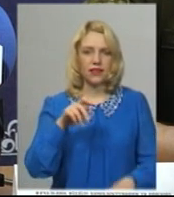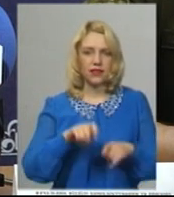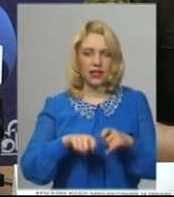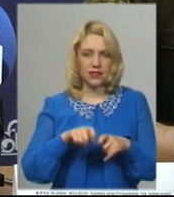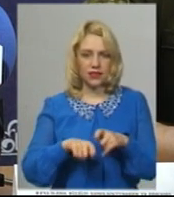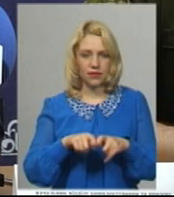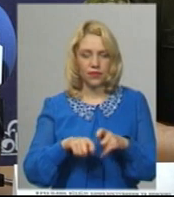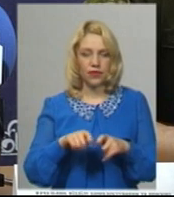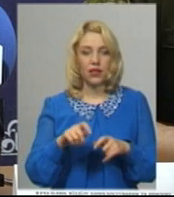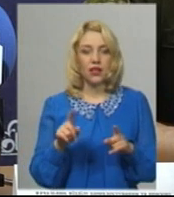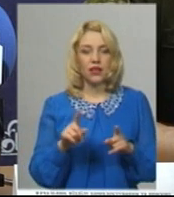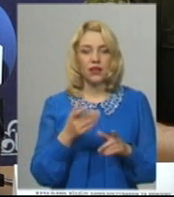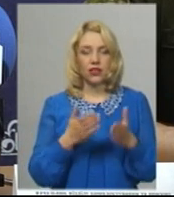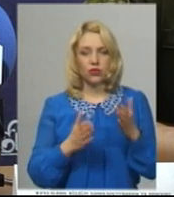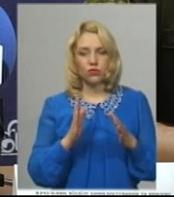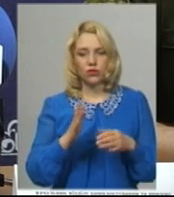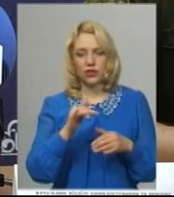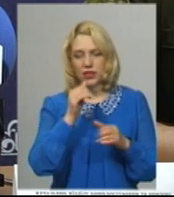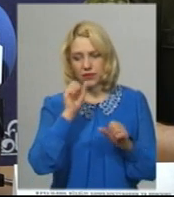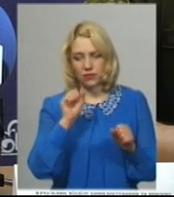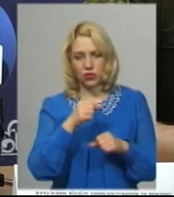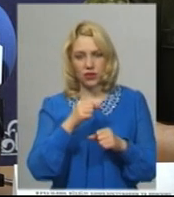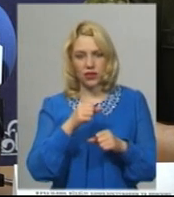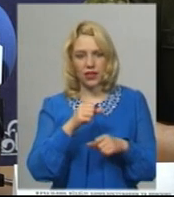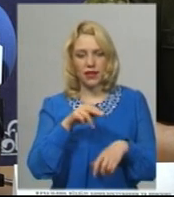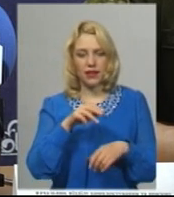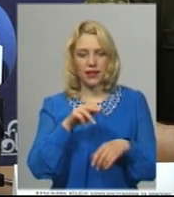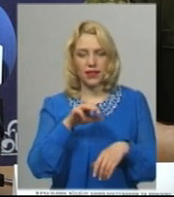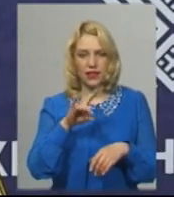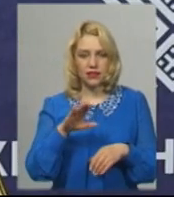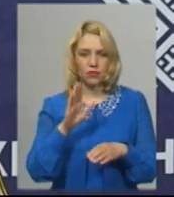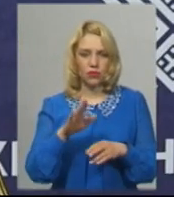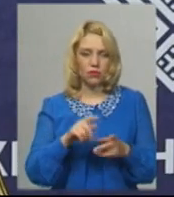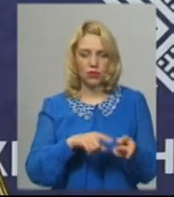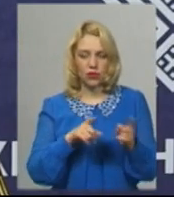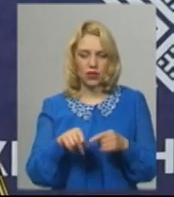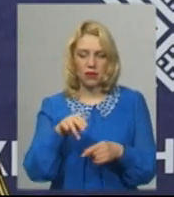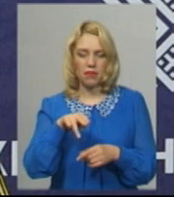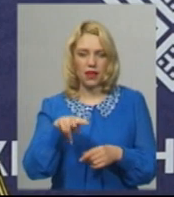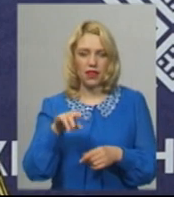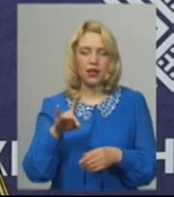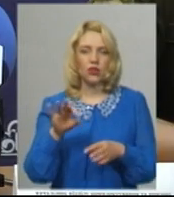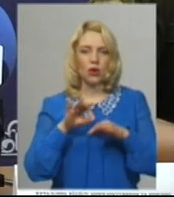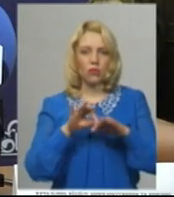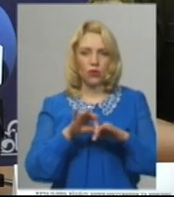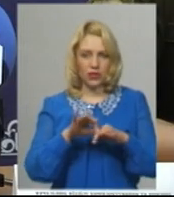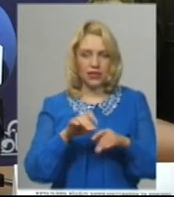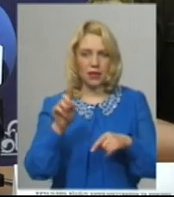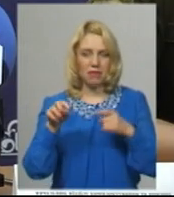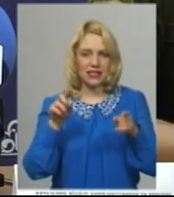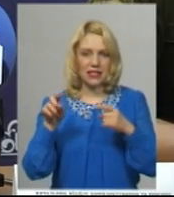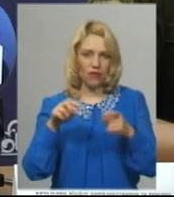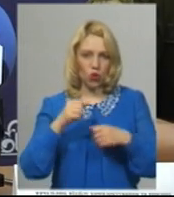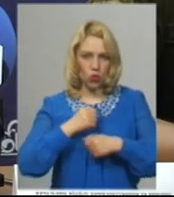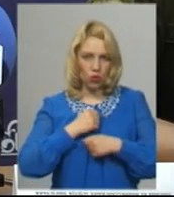буде спроможна тестувати і ФАТ-тест, ми будемо переключатися на ПЛР-тест. Щоб провести призовну кампанію, нам достатньо тестів для